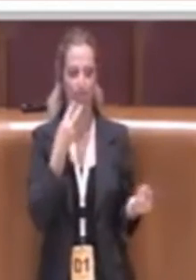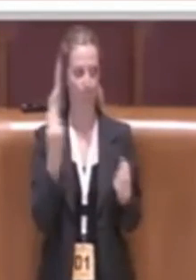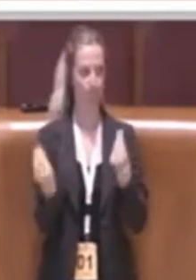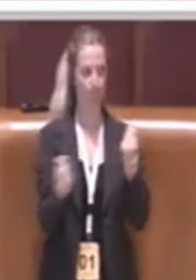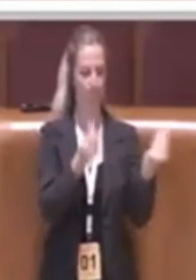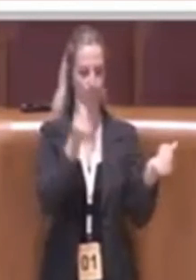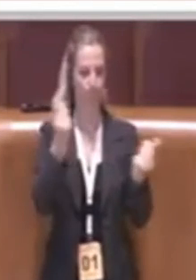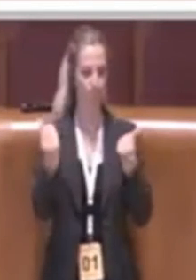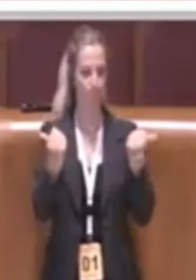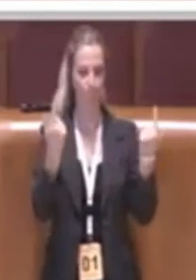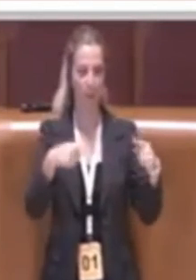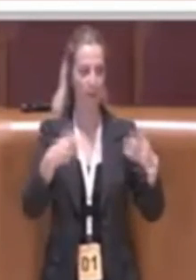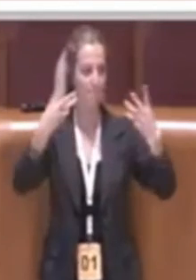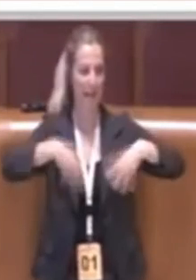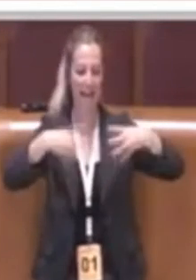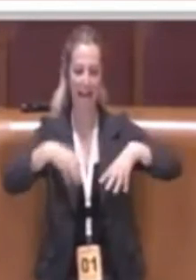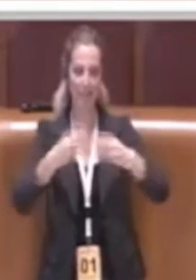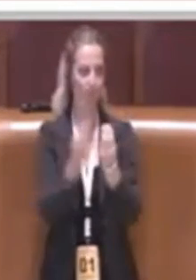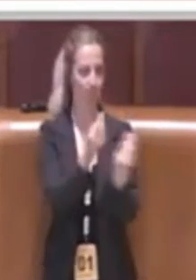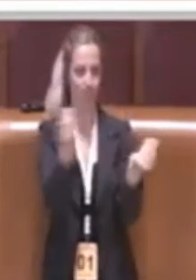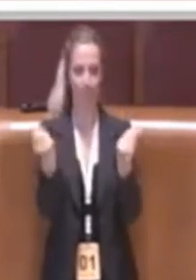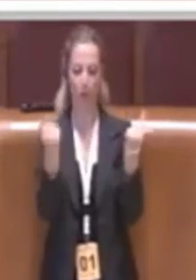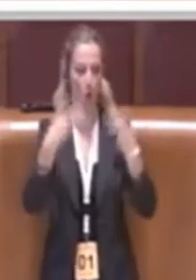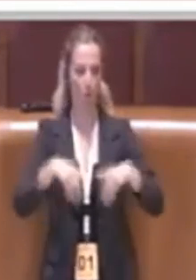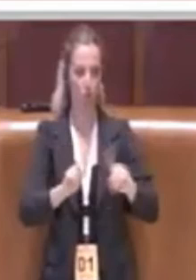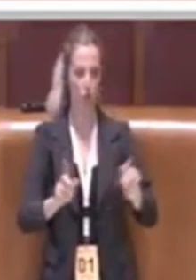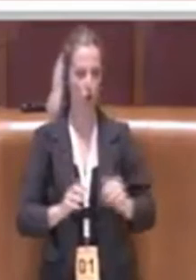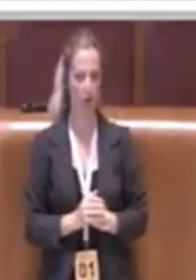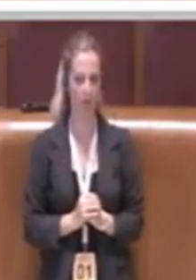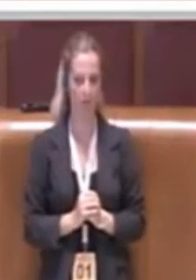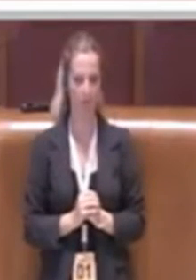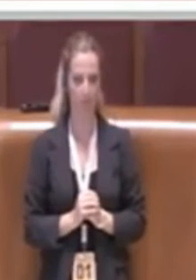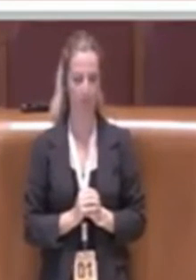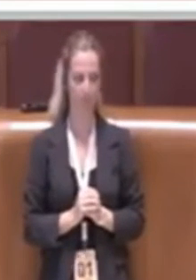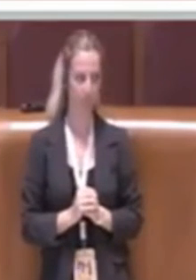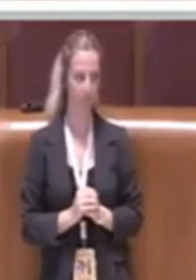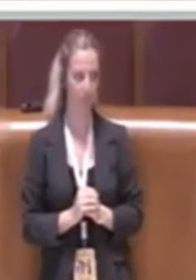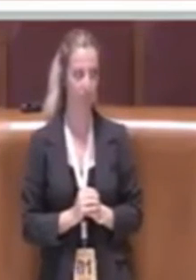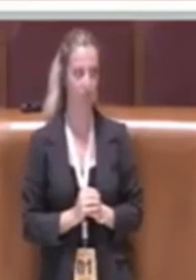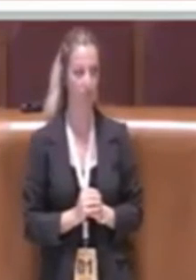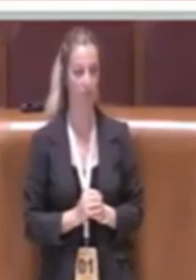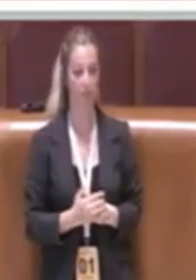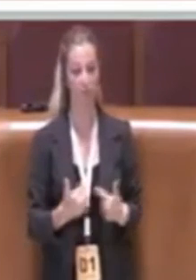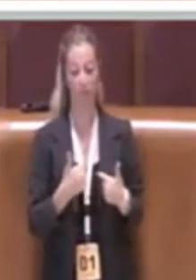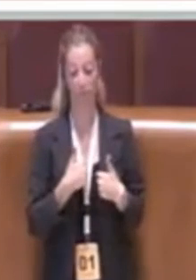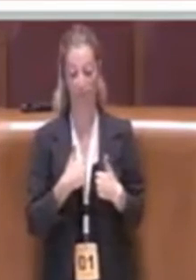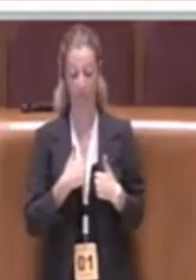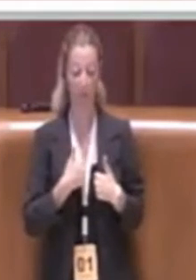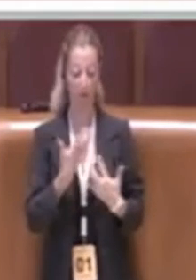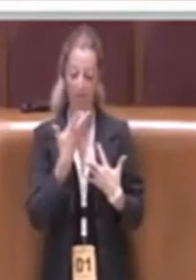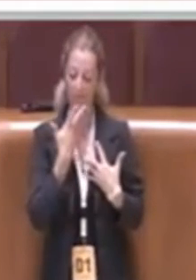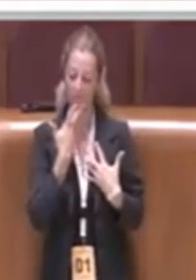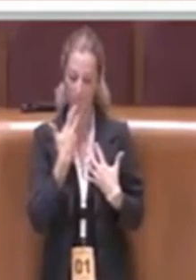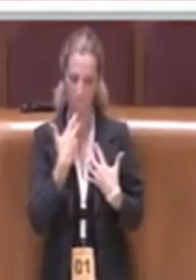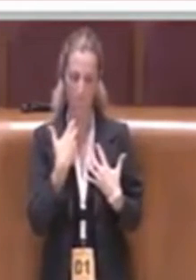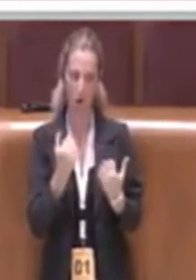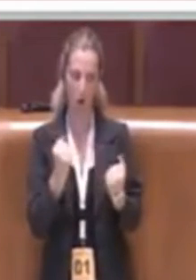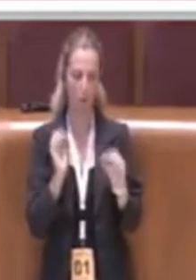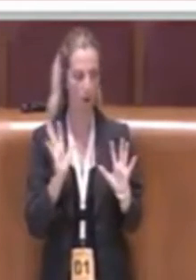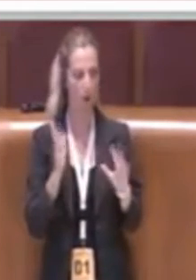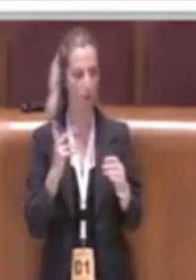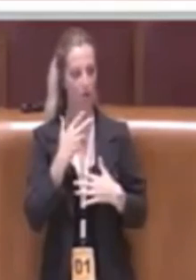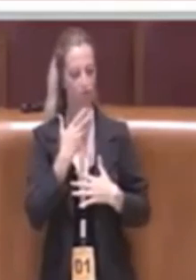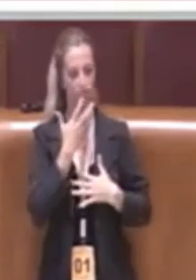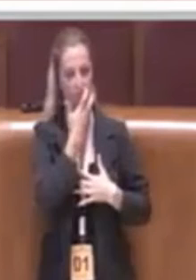in tutto questo meccanismo non torna. Allora a me preme poter sottolineare alcuni aspetti